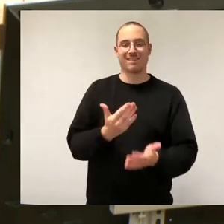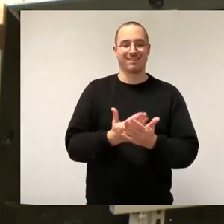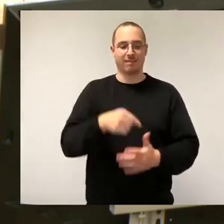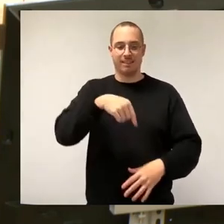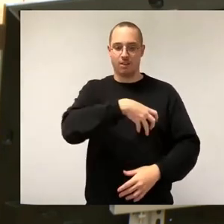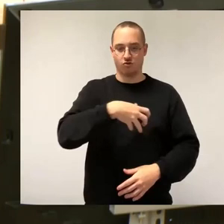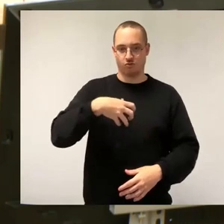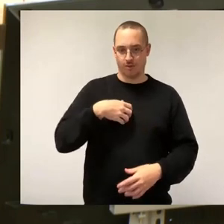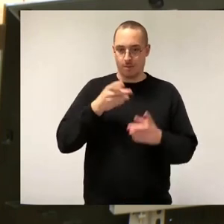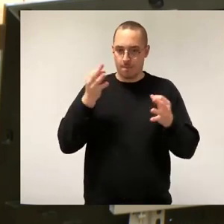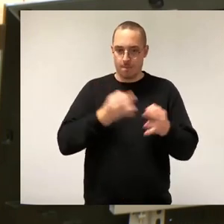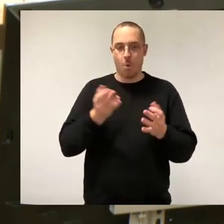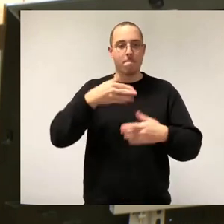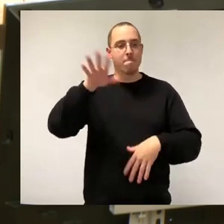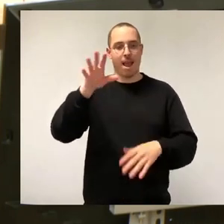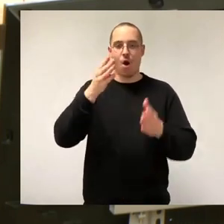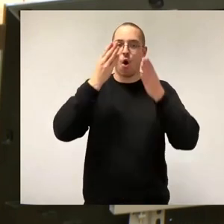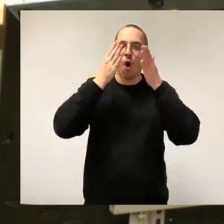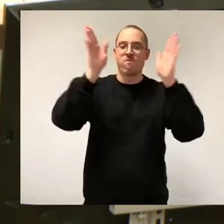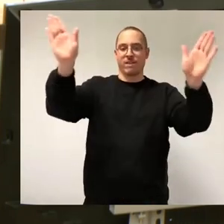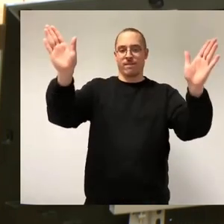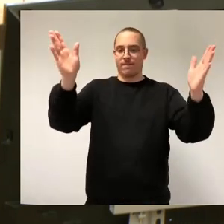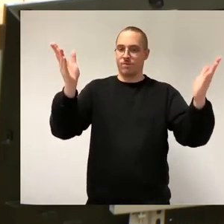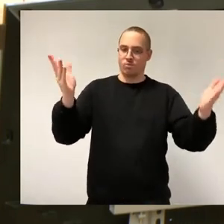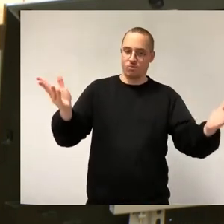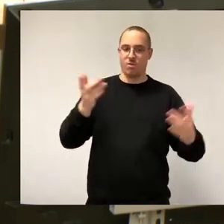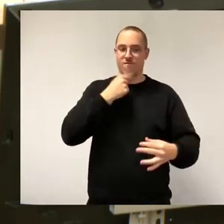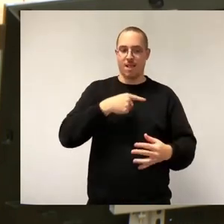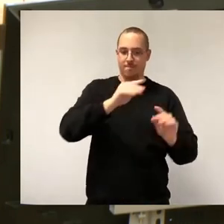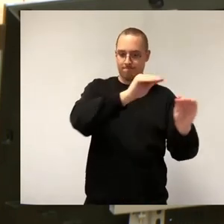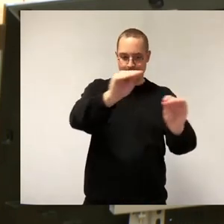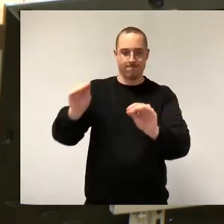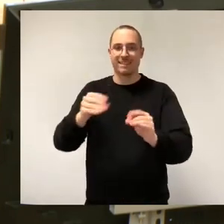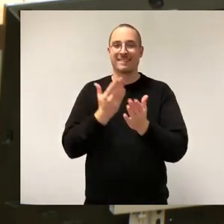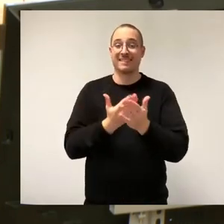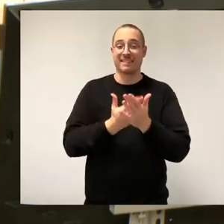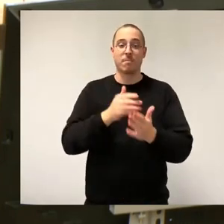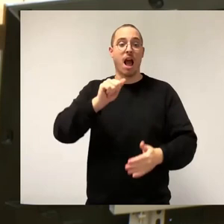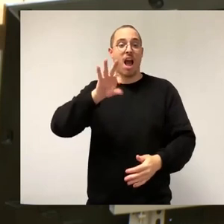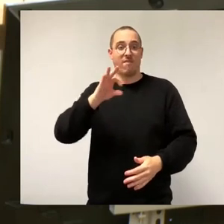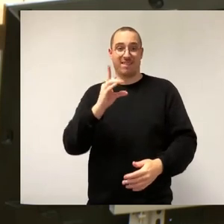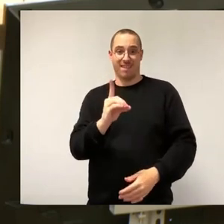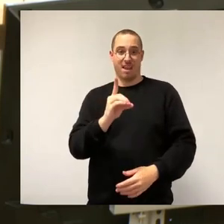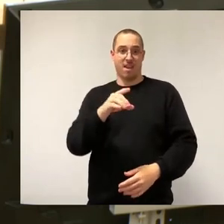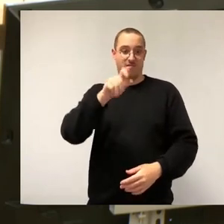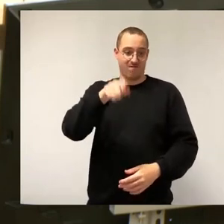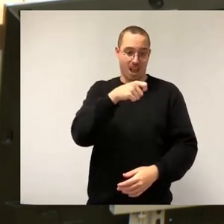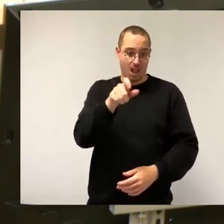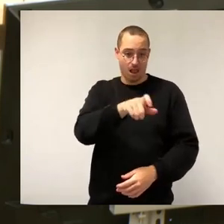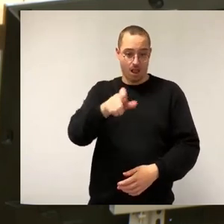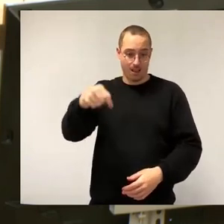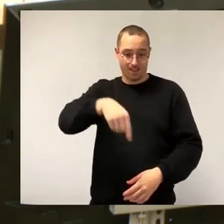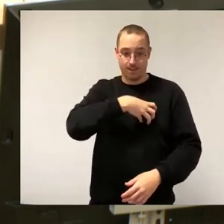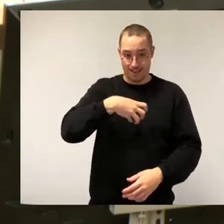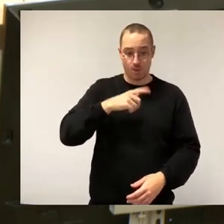unserer wichtigsten und auch mein wichtigstes politisches Ziel, dass die AfD weder in Dresden noch in Sachsen stärkste politische Kraft bei den anstehenden Wahlen